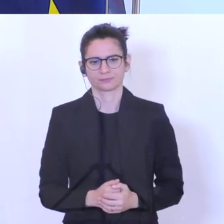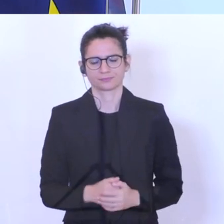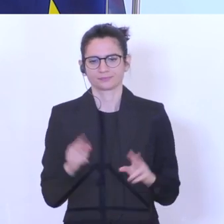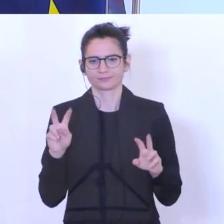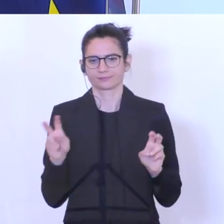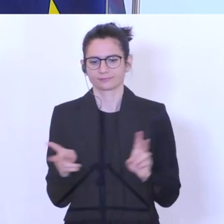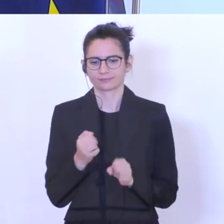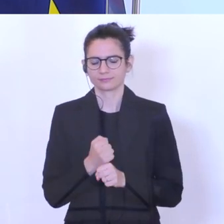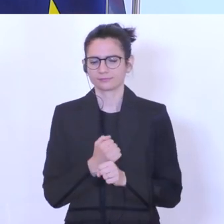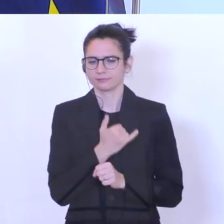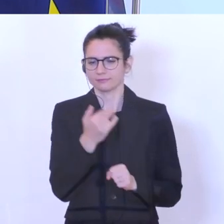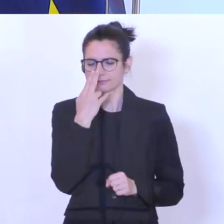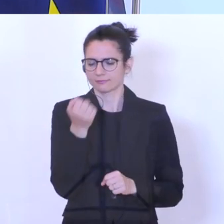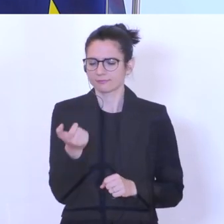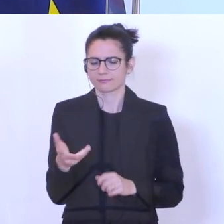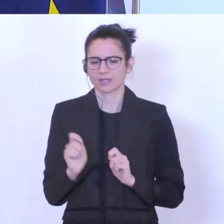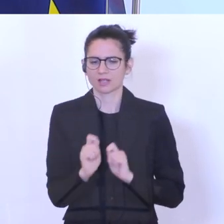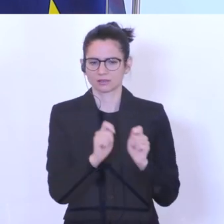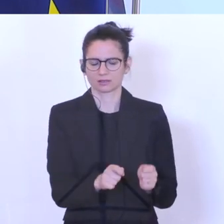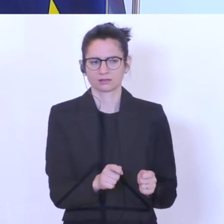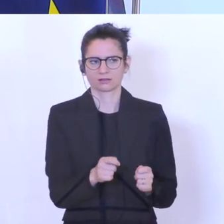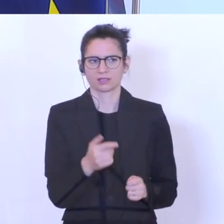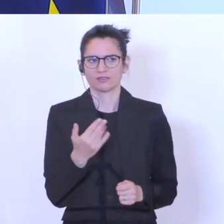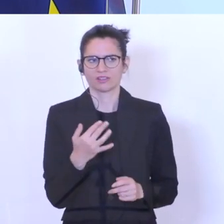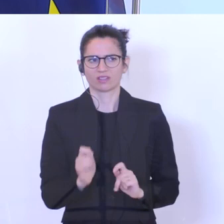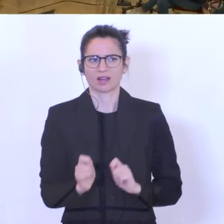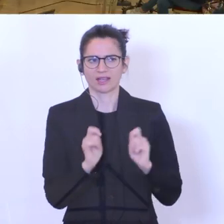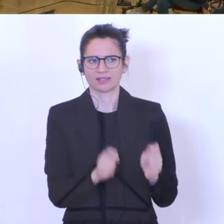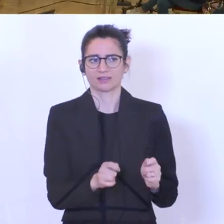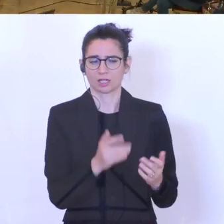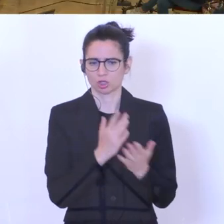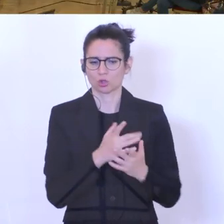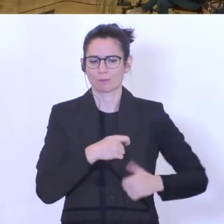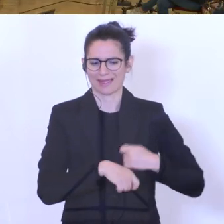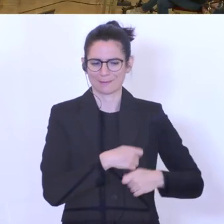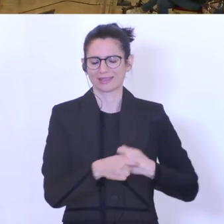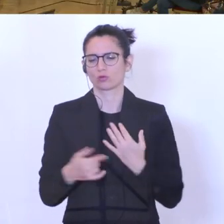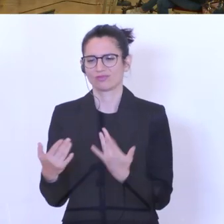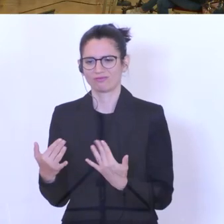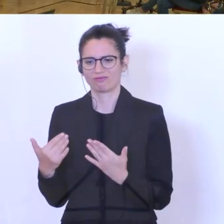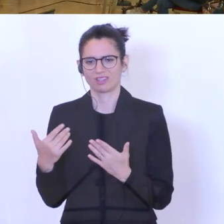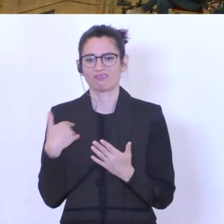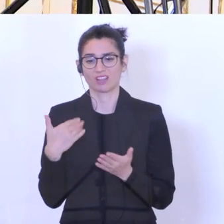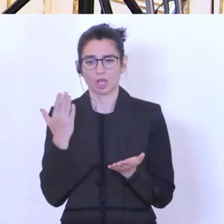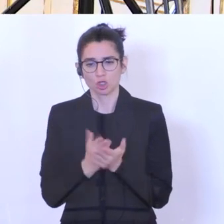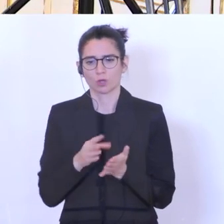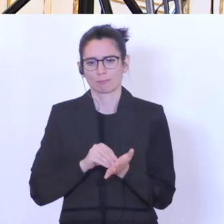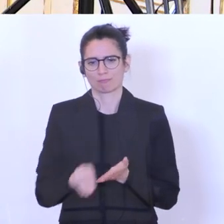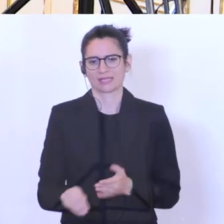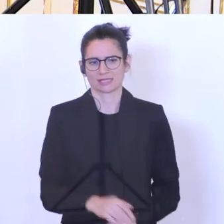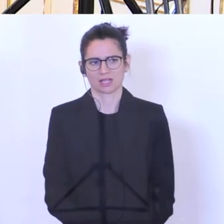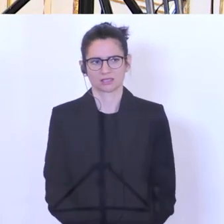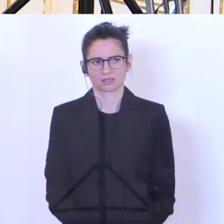Wie schauen da jetzt die Zahlen von den Anträgen ab? Wie viele Anträge wurden bereits bearbeitet und in wie vielen Fällen wurde dann das Geld tatsächlich schon